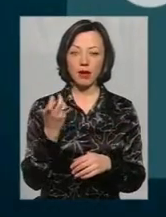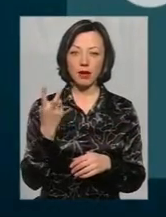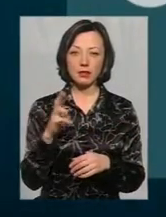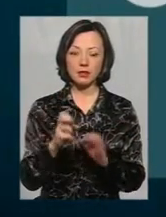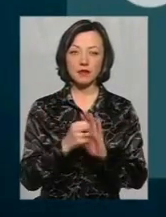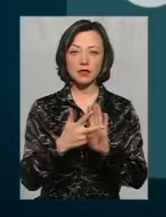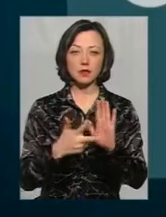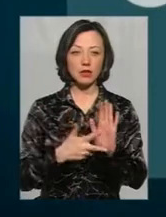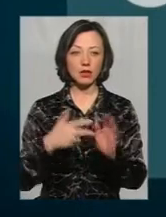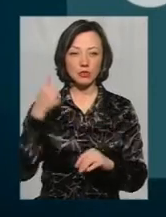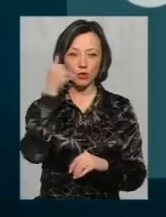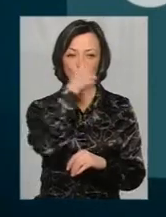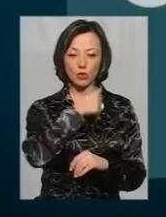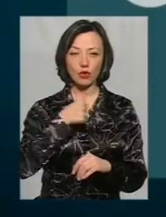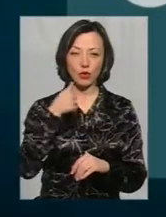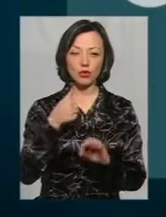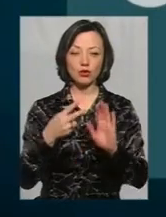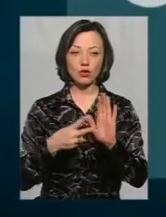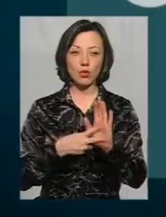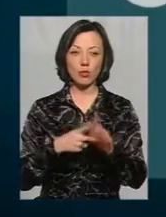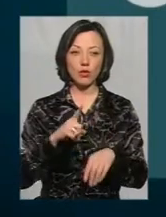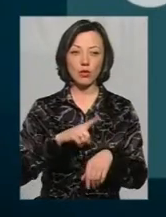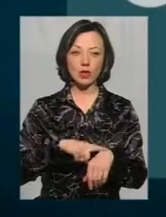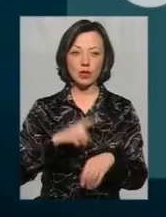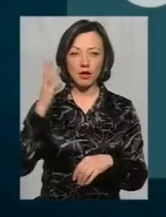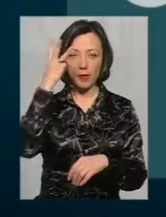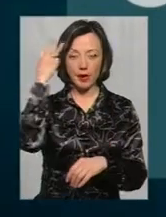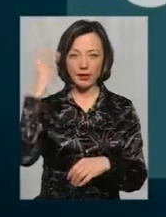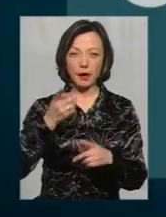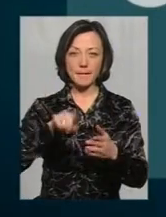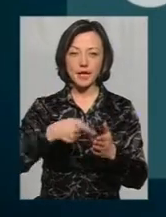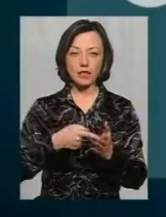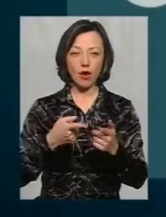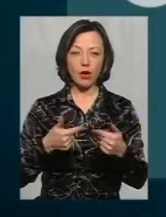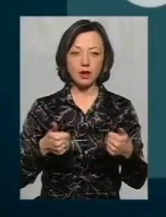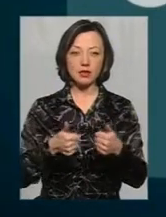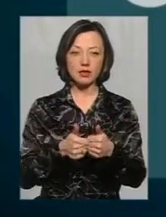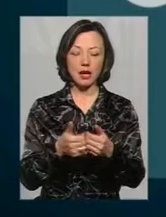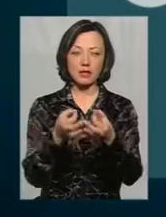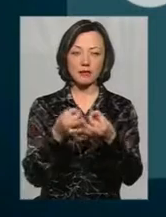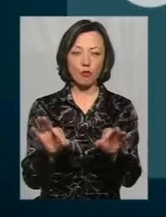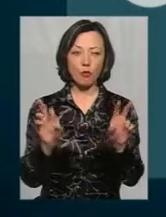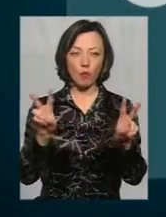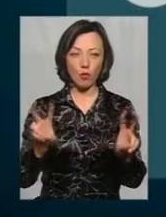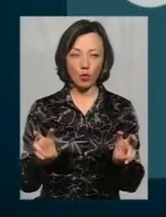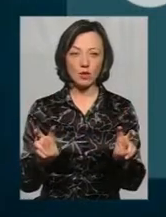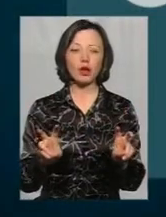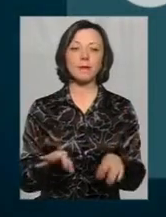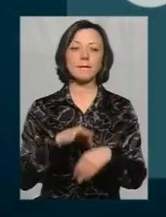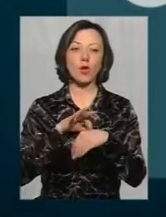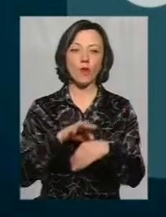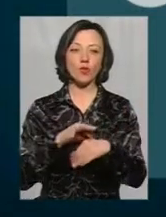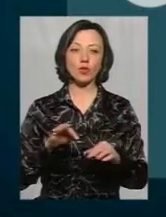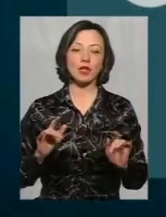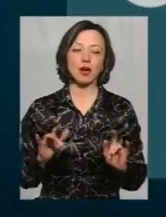року о 7 годині Хмельницька міська організація з Українського об'єднання «Свобода» проводить